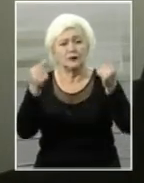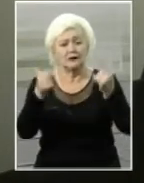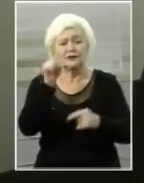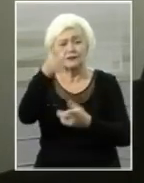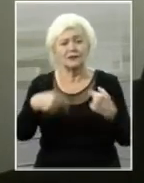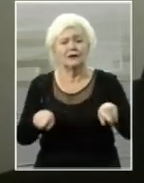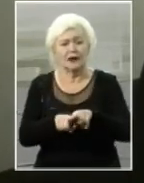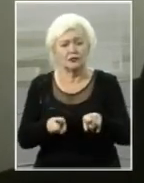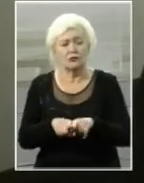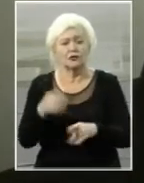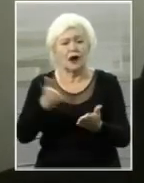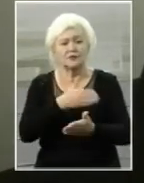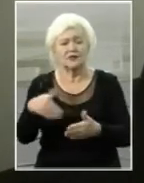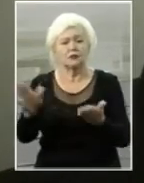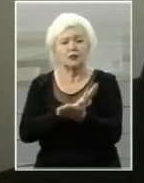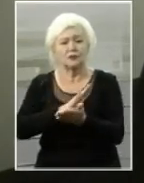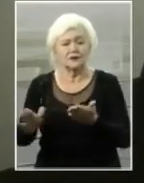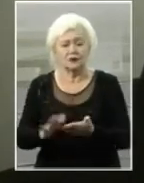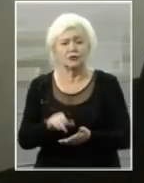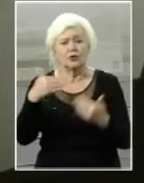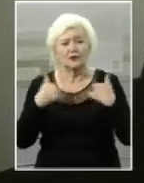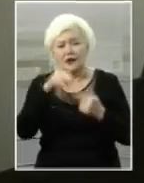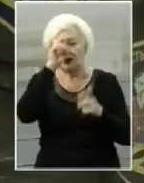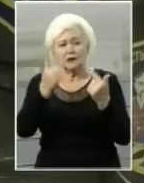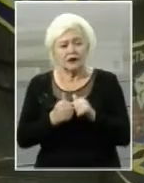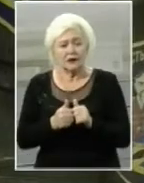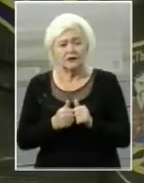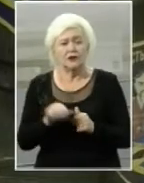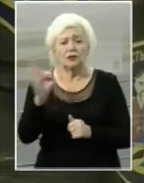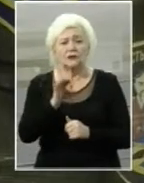Це також абсолютно безкоштовно в межах державних коштів.